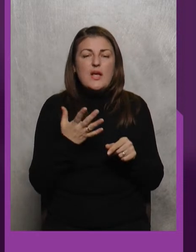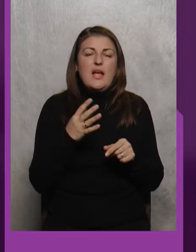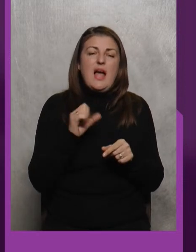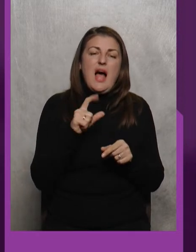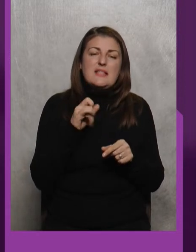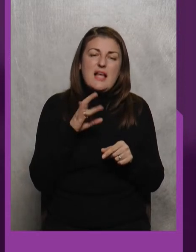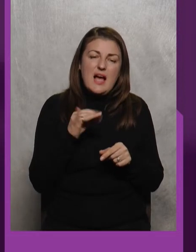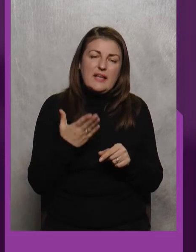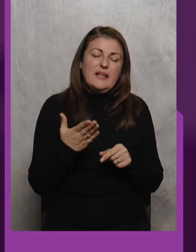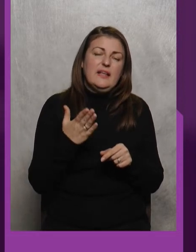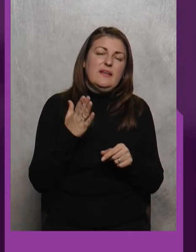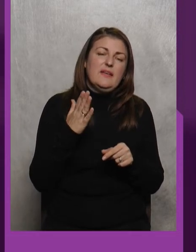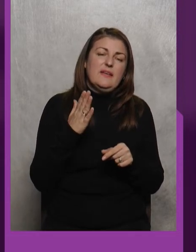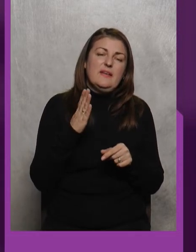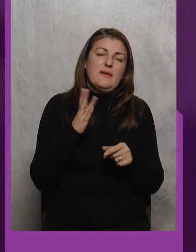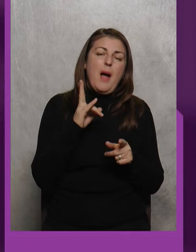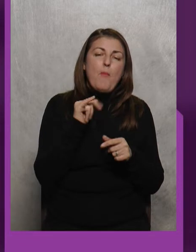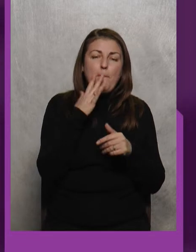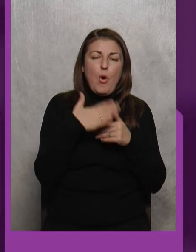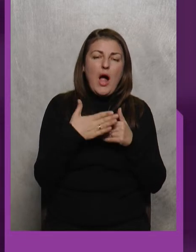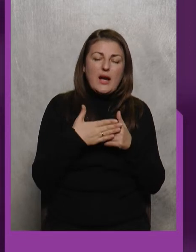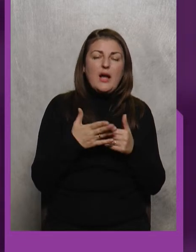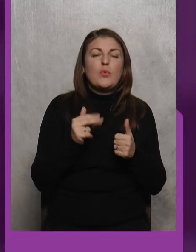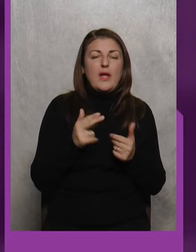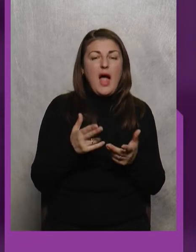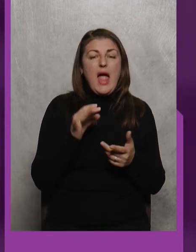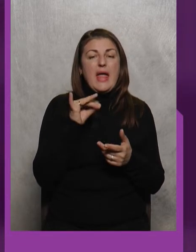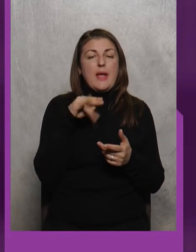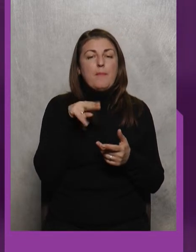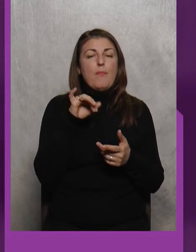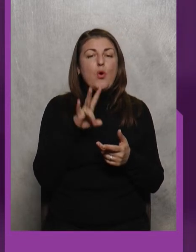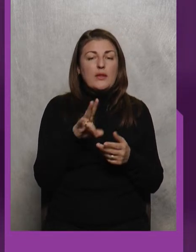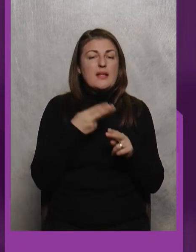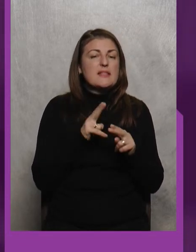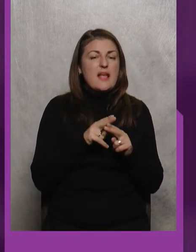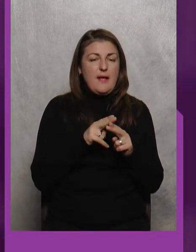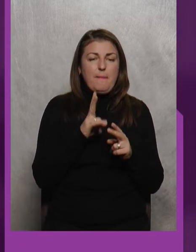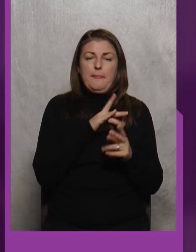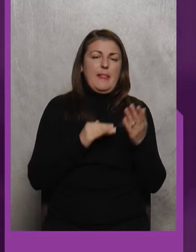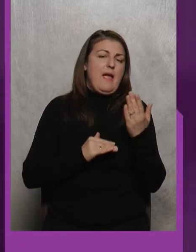по покаранням Ну, іпона це найвища